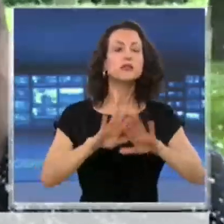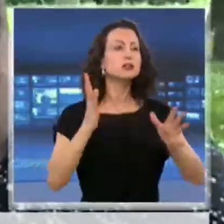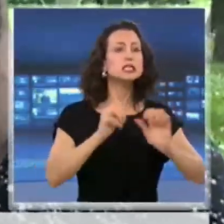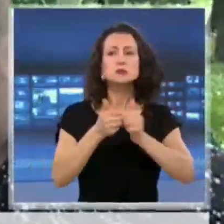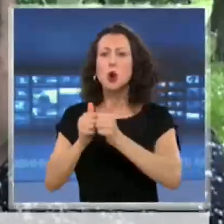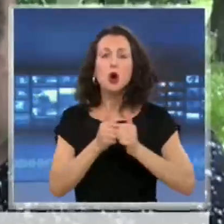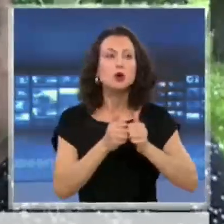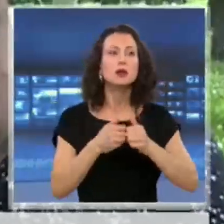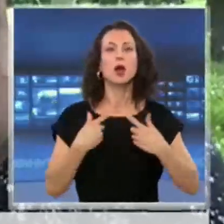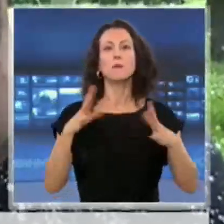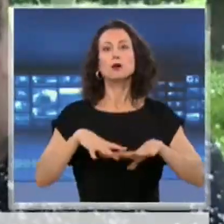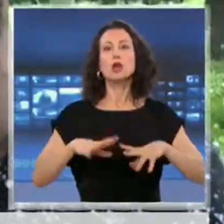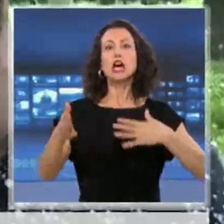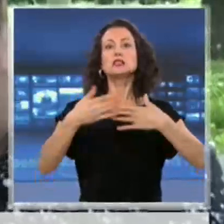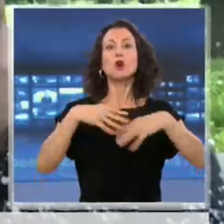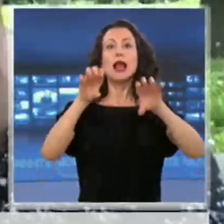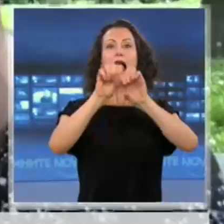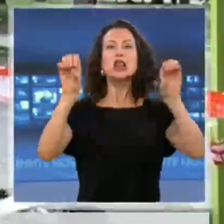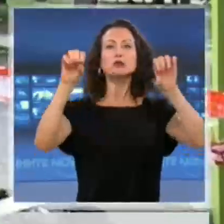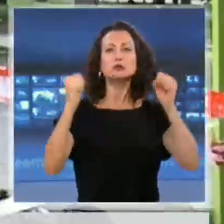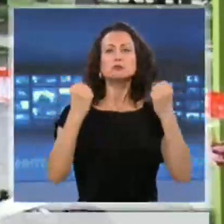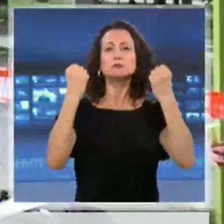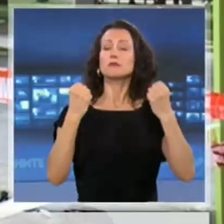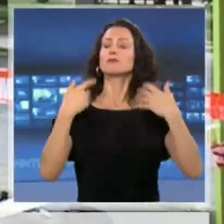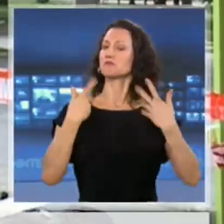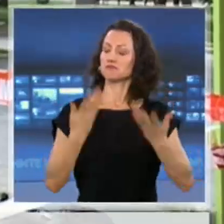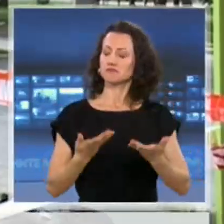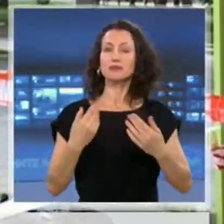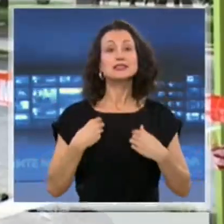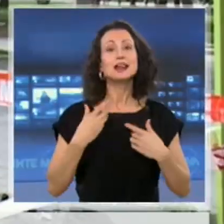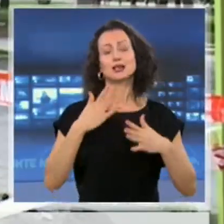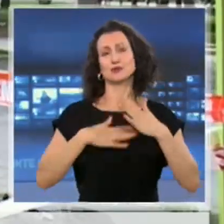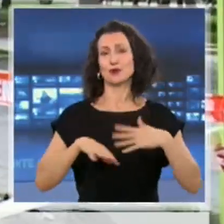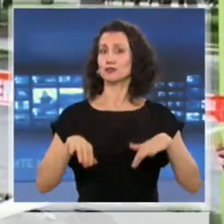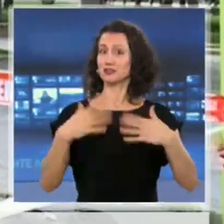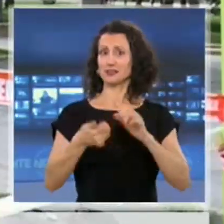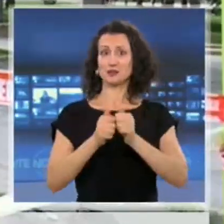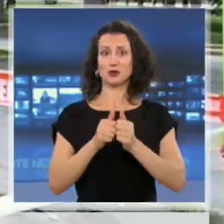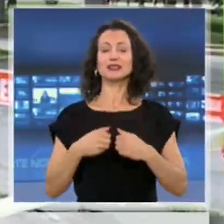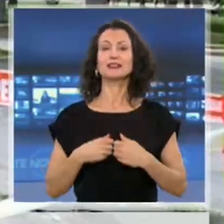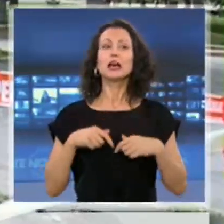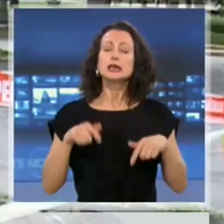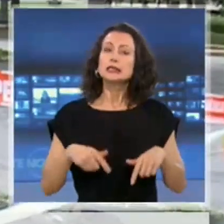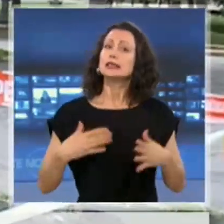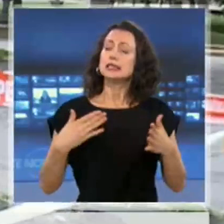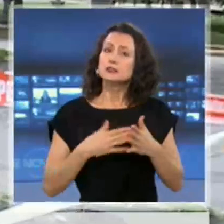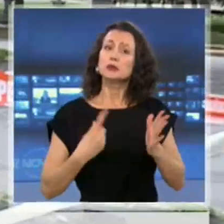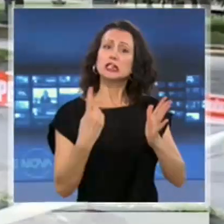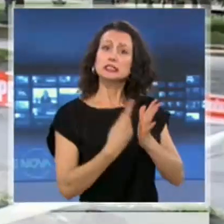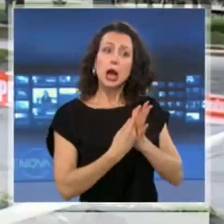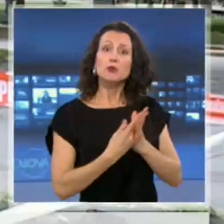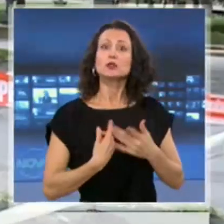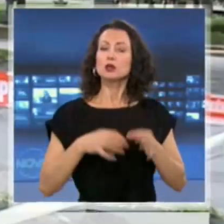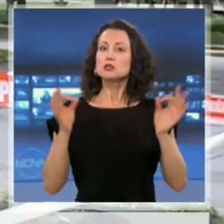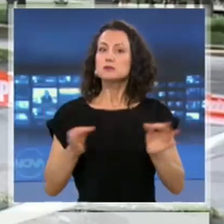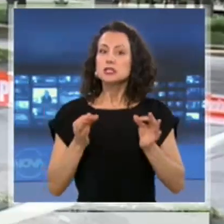площадки. да, с удоволствие бих спортовал навън. Въпреки заповедите на Здравото министерство, което официално отвори детските съоръжения, на много места